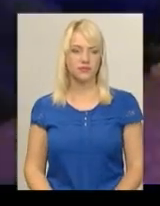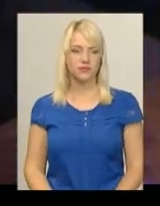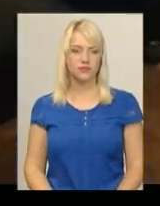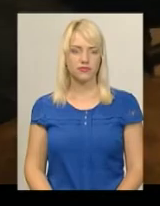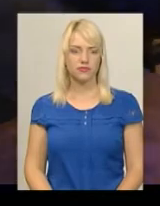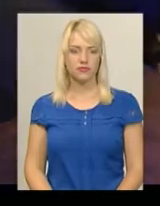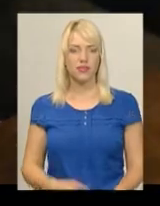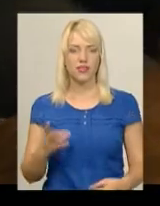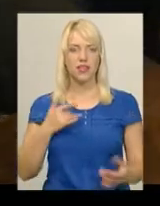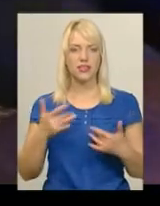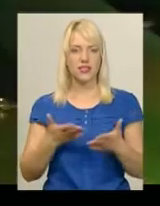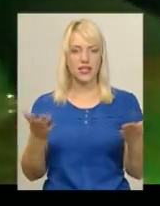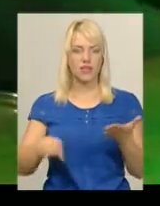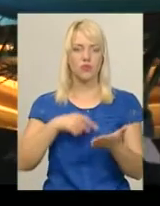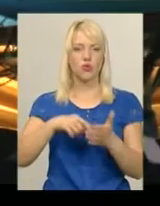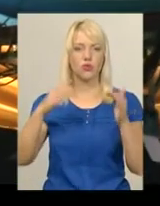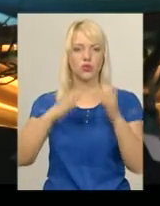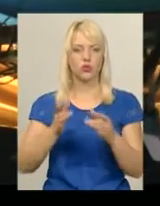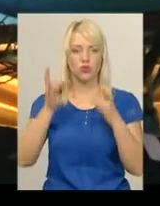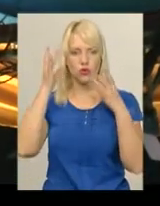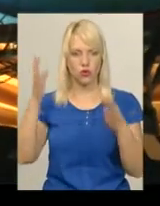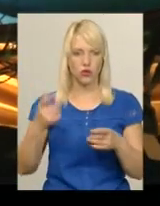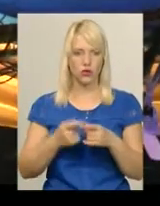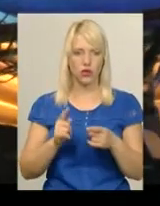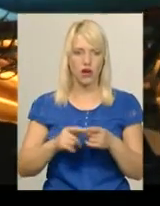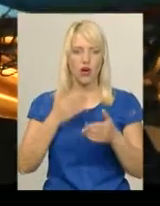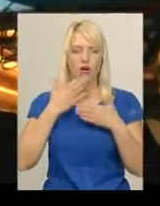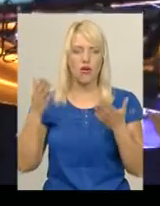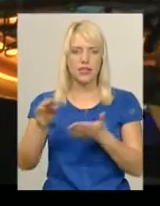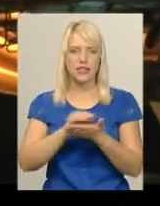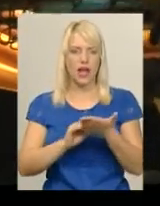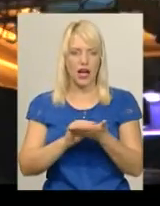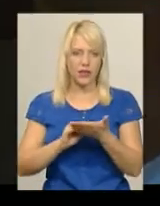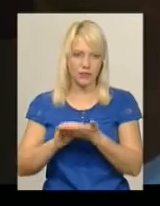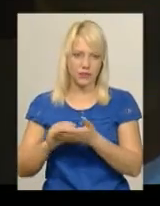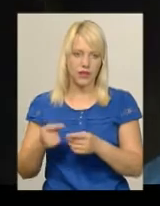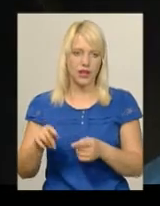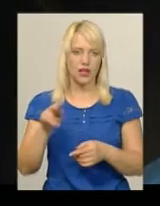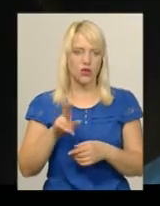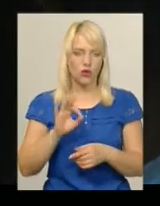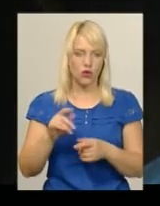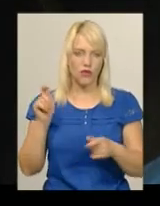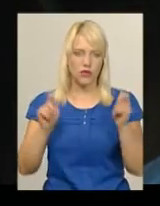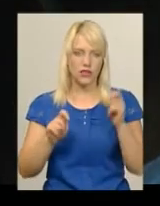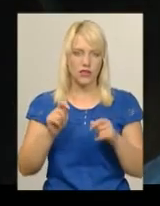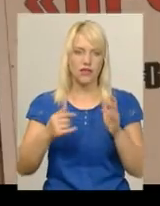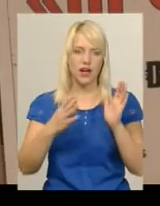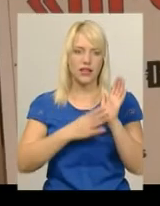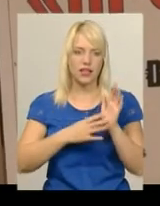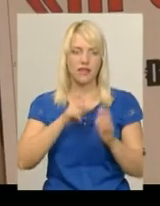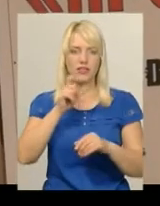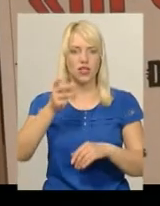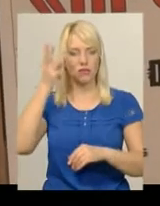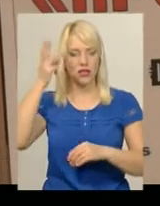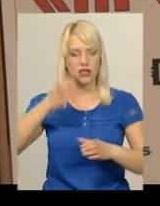На сцені міського будинку культури – останні саундчеки перед початком шостого рок-фестивалю «Проскурі-фест». Цьогоріч з дев'яти хмельницьких